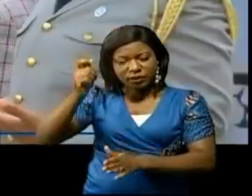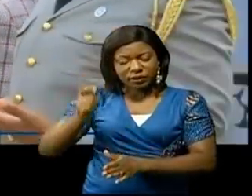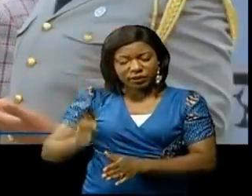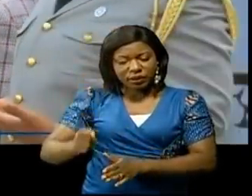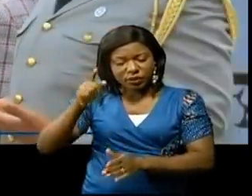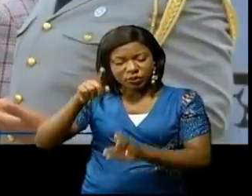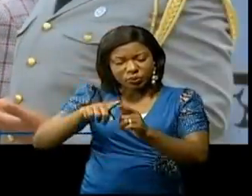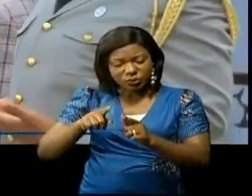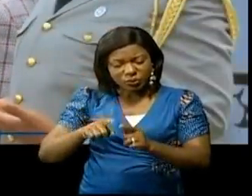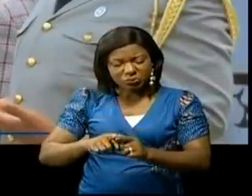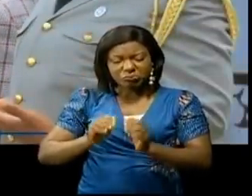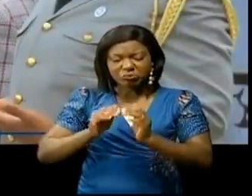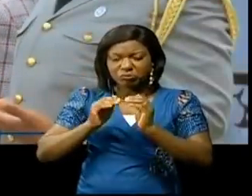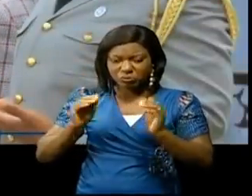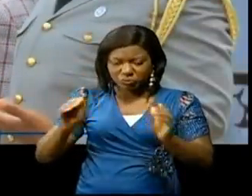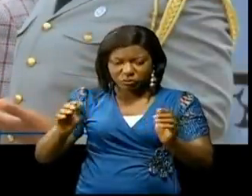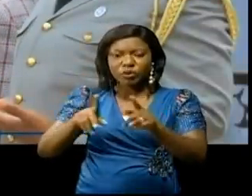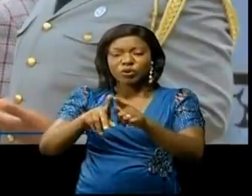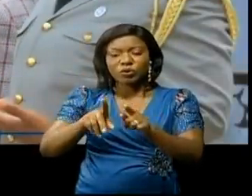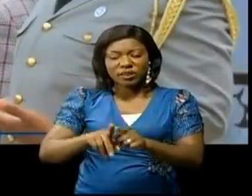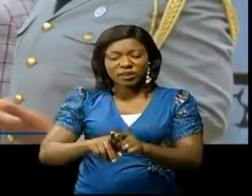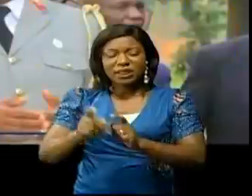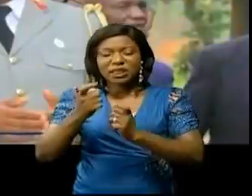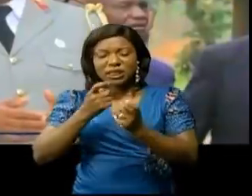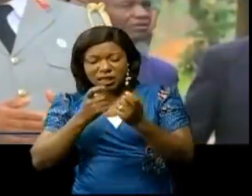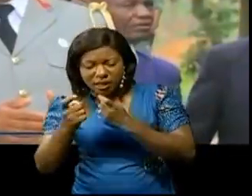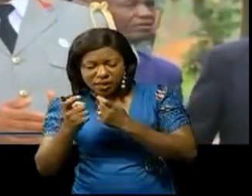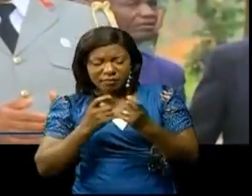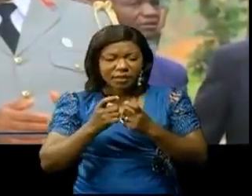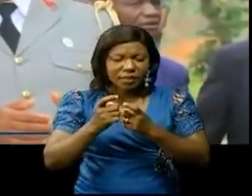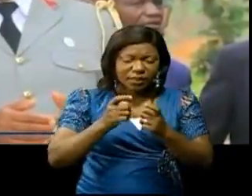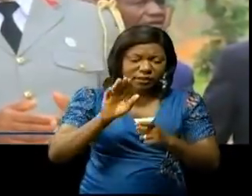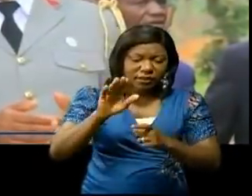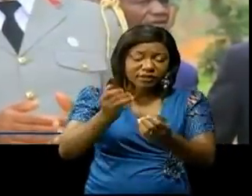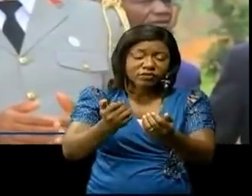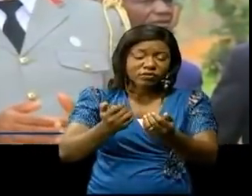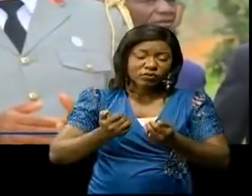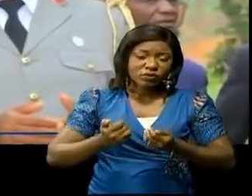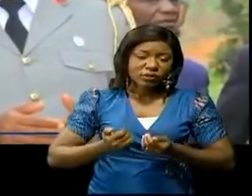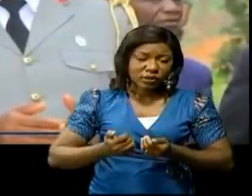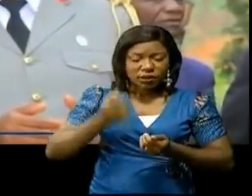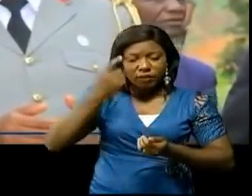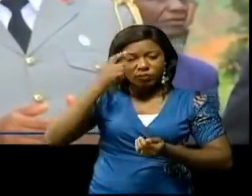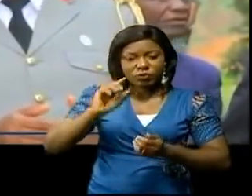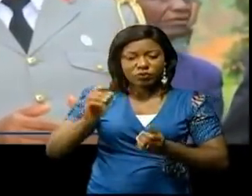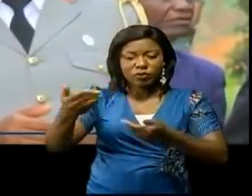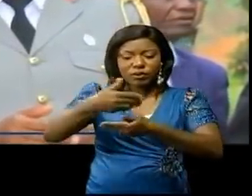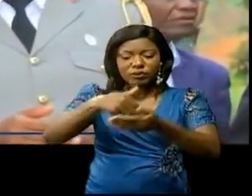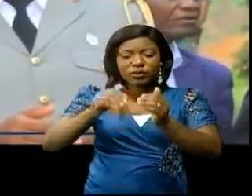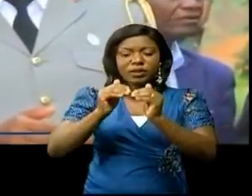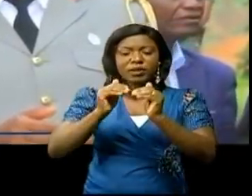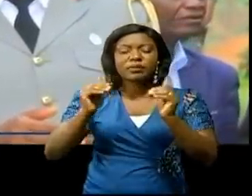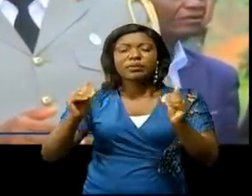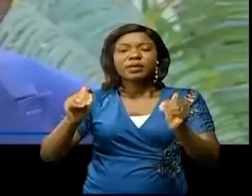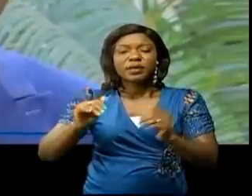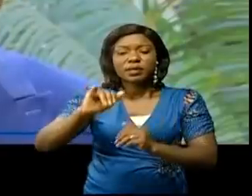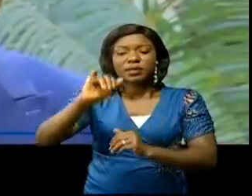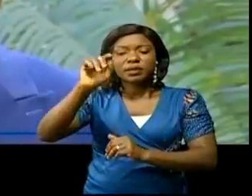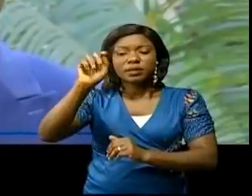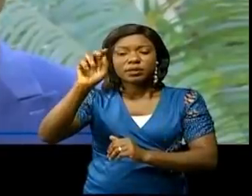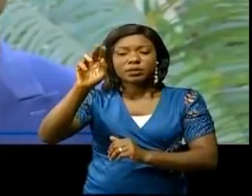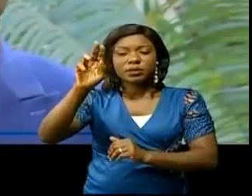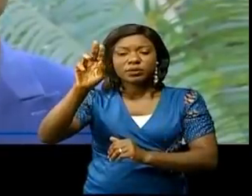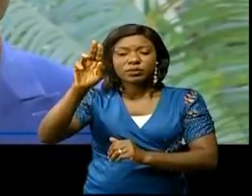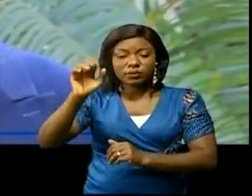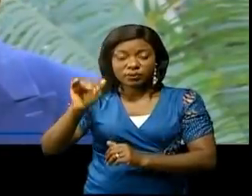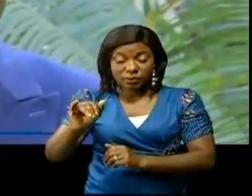courtoisie doublée d'humilité et ses propos témoignant, cette volonté manifeste de ramener la paix en Litori en vie de son développement.